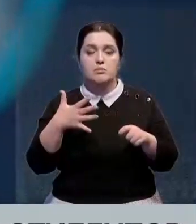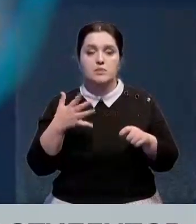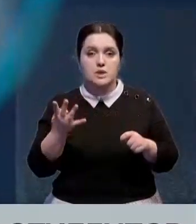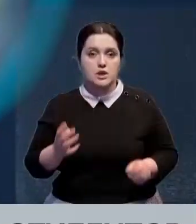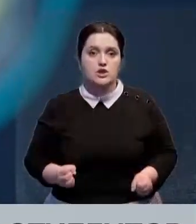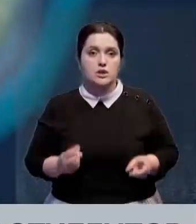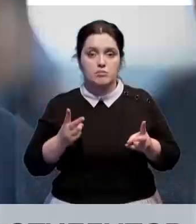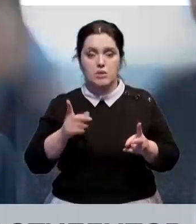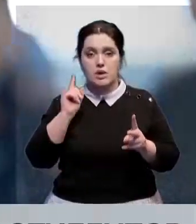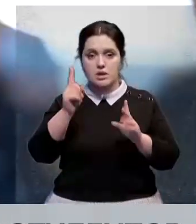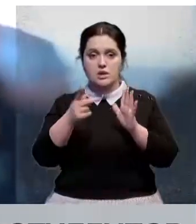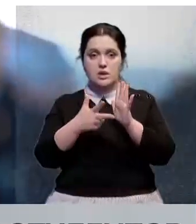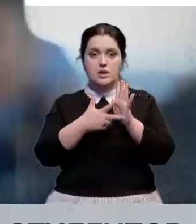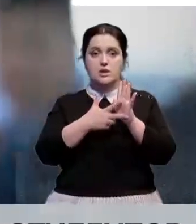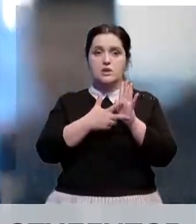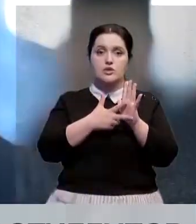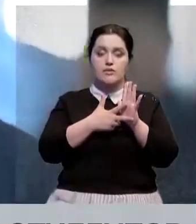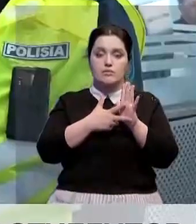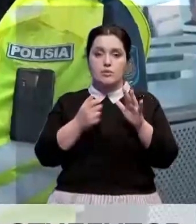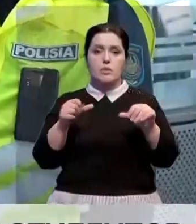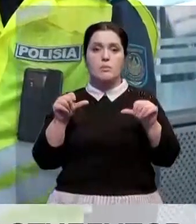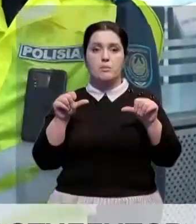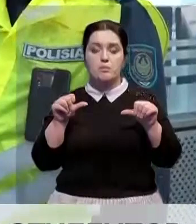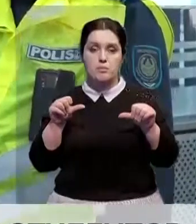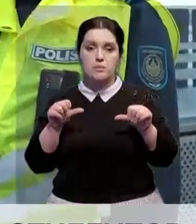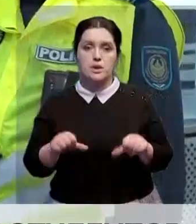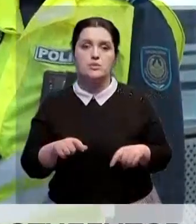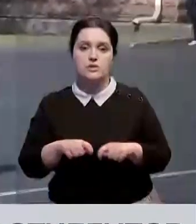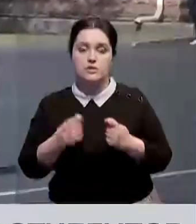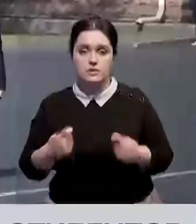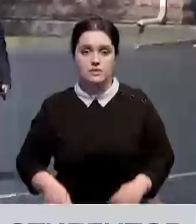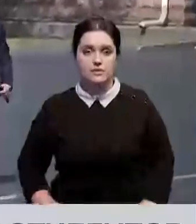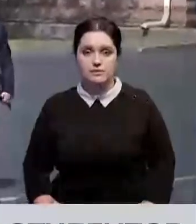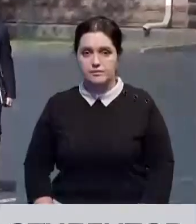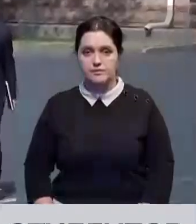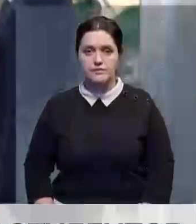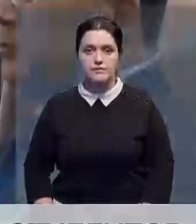раскрыто 54 преступления и 1800 административных правонарушений.